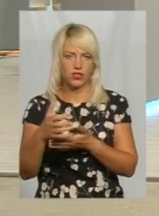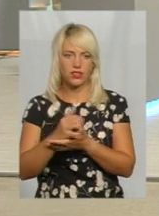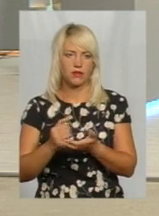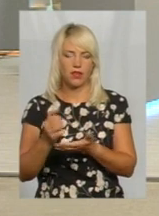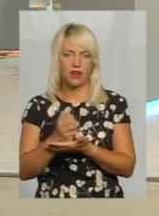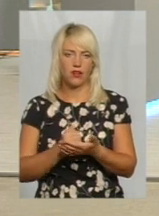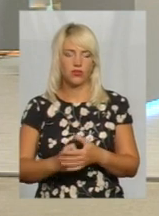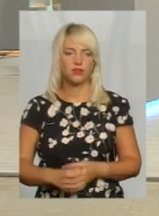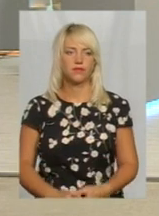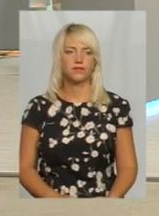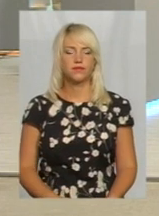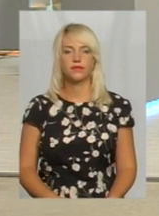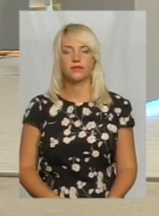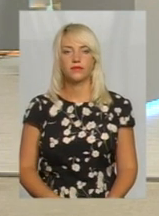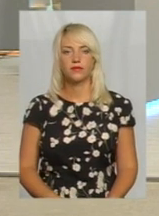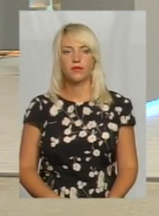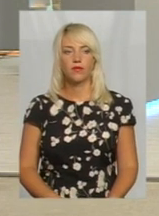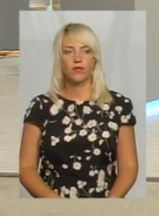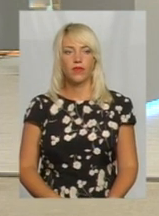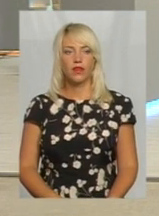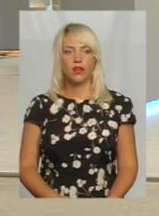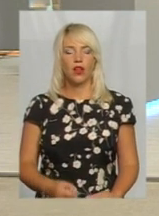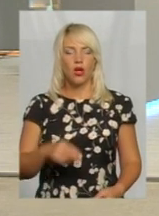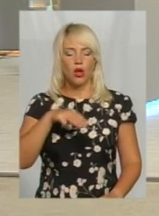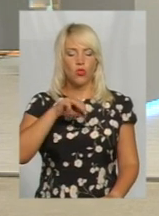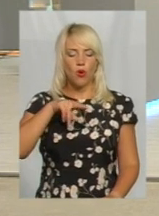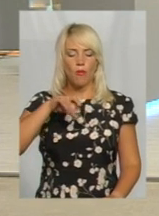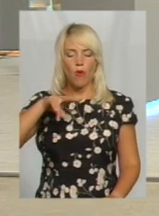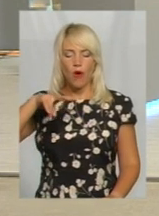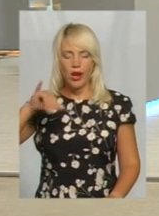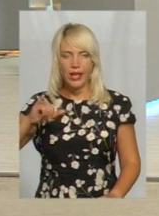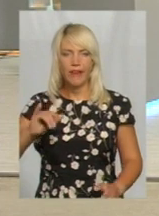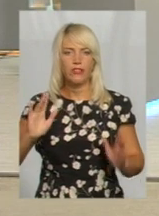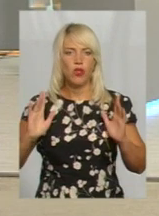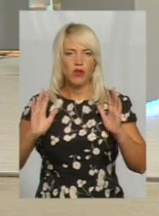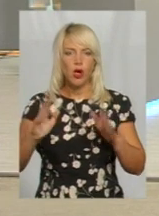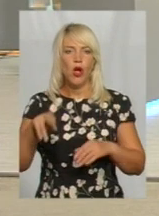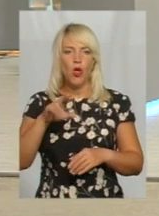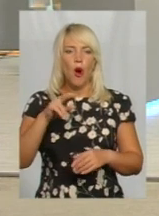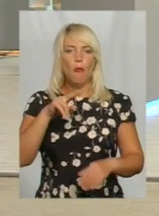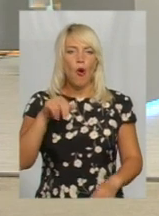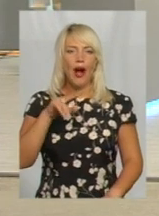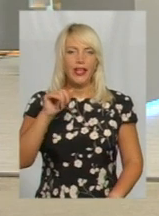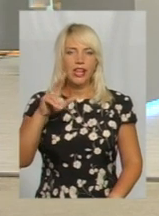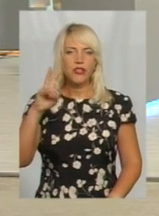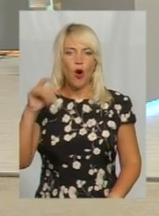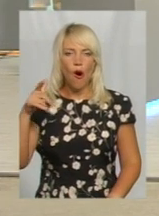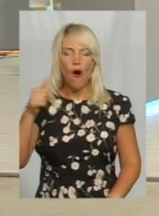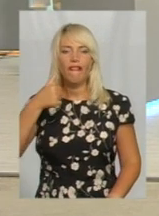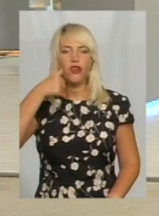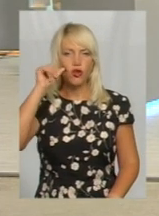бачити. А, Тополь, вздовж дороги до Подільського, як я згадувала на початку, учора